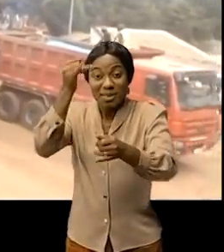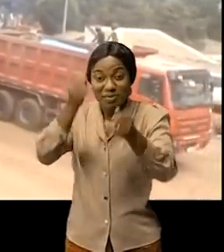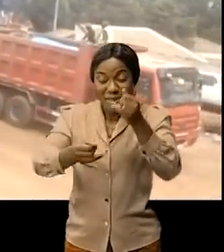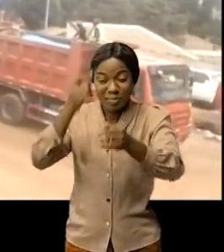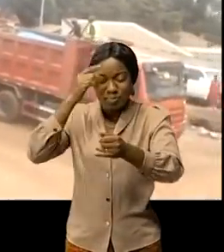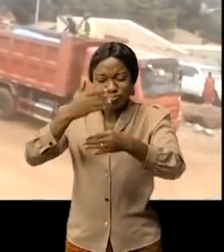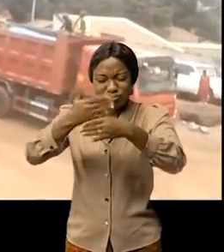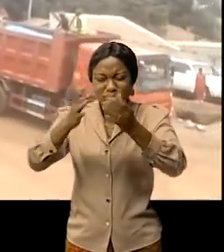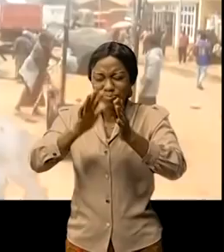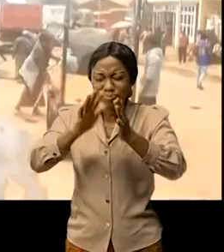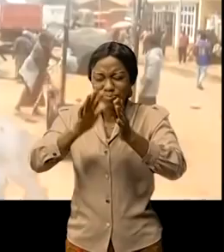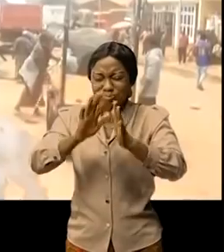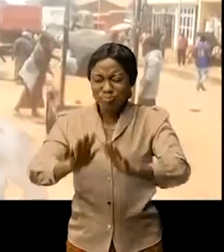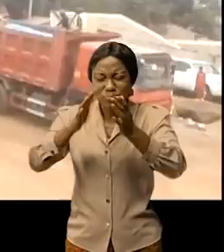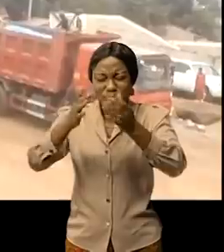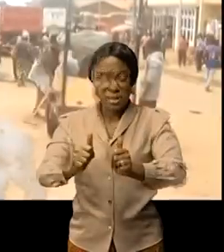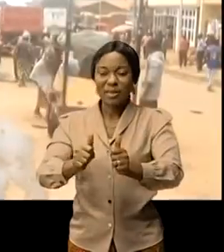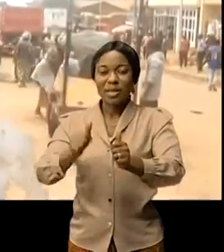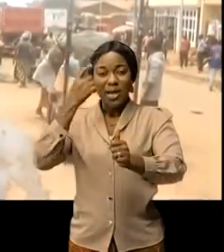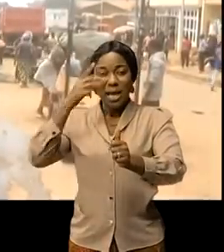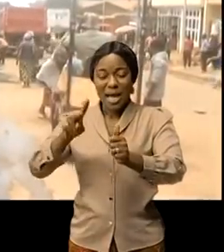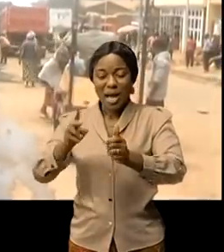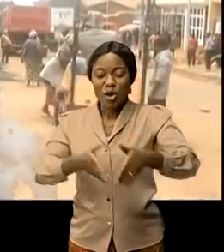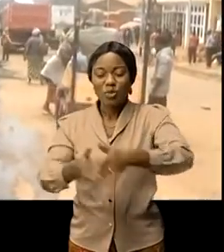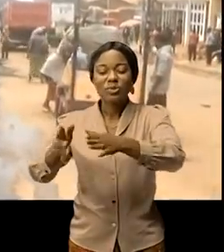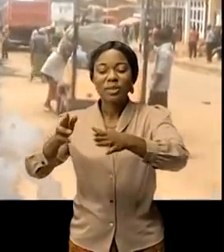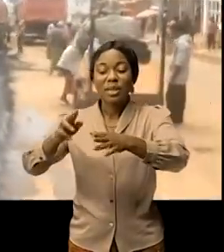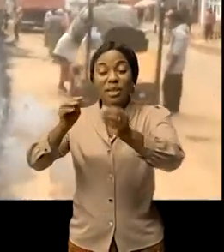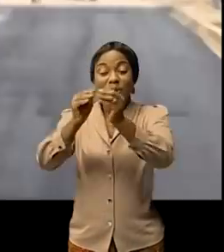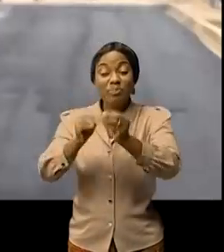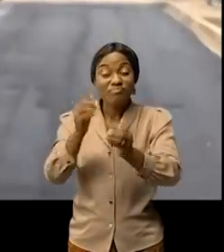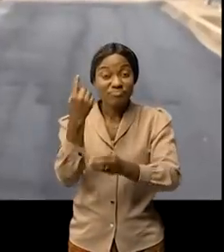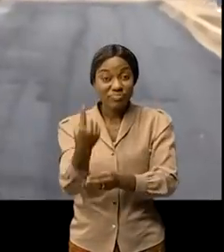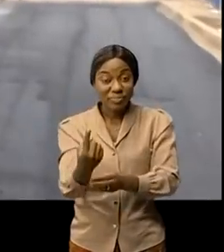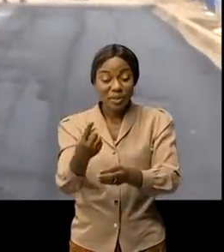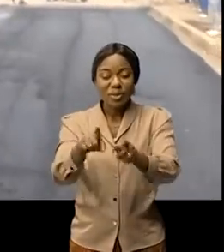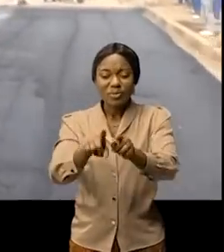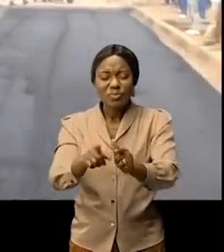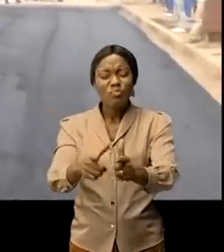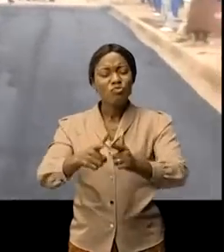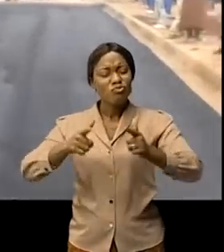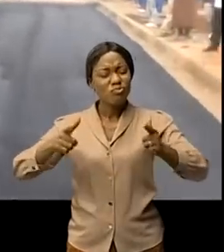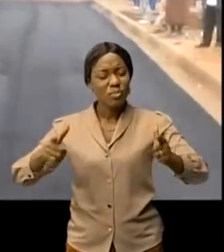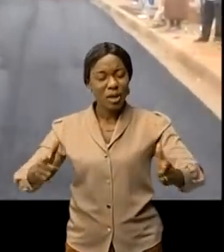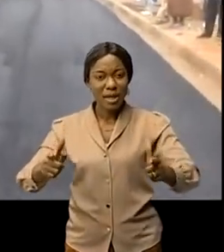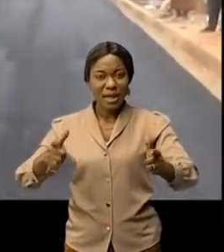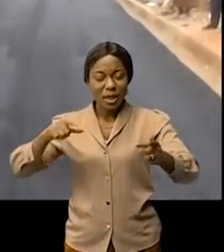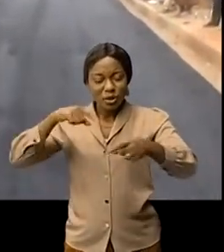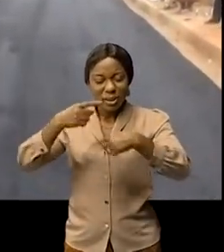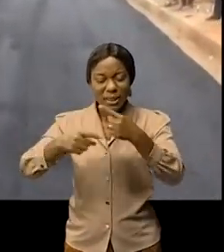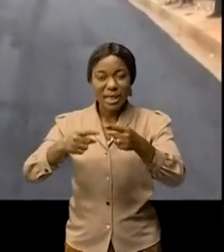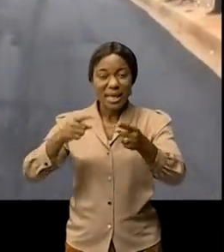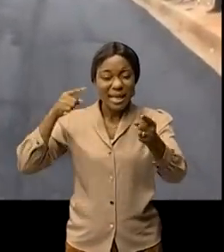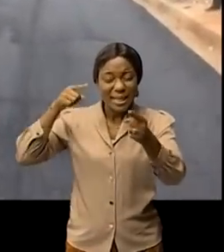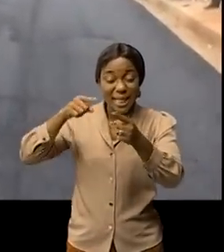réhabilitation de la route nationale de la route 29A la route est longue de 3,4 km à partir de la place Moulamba jusqu'à la